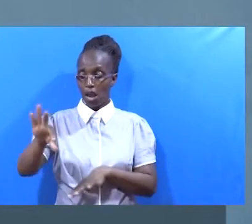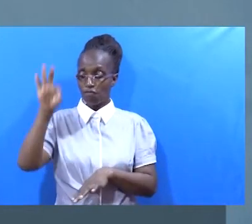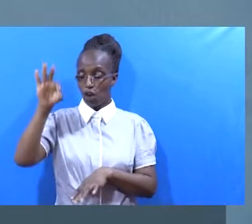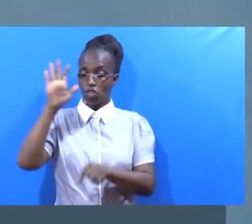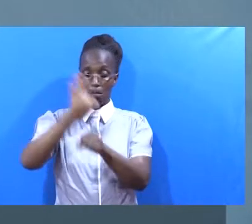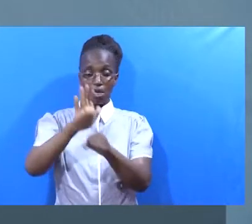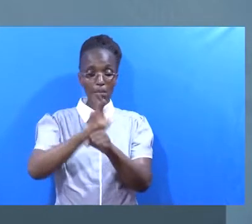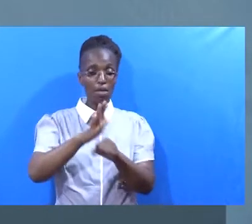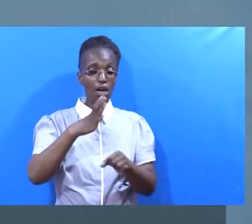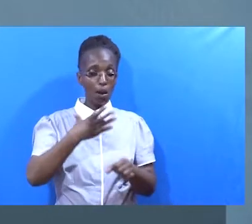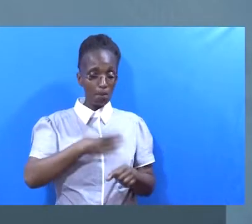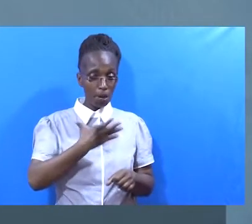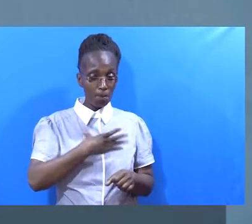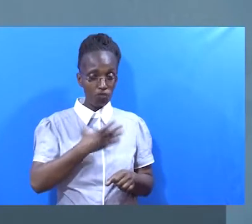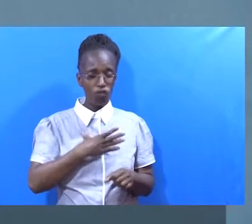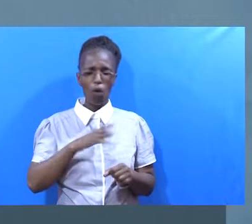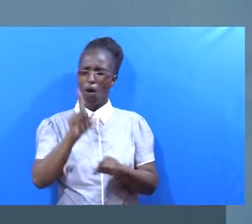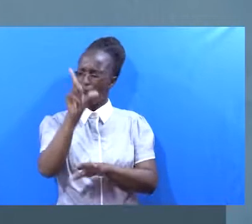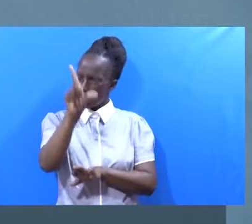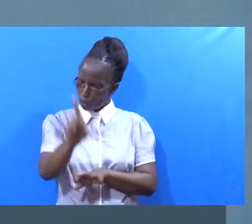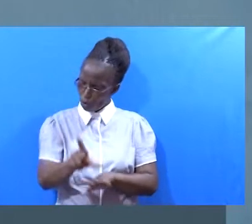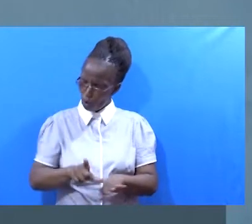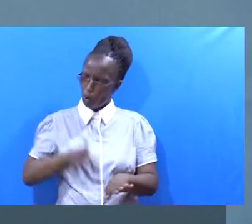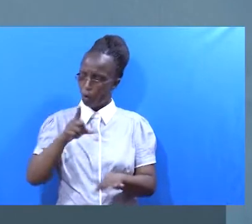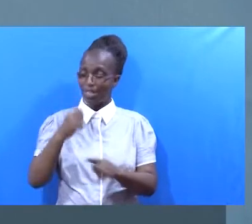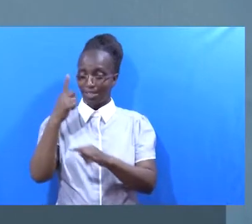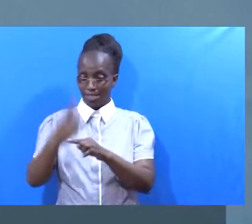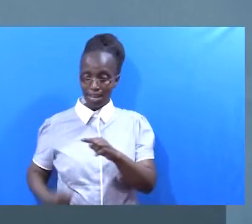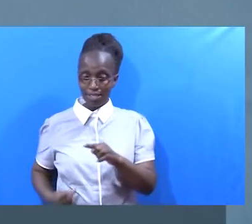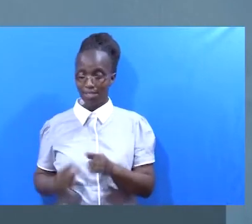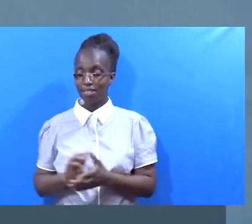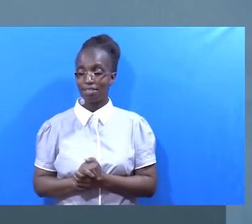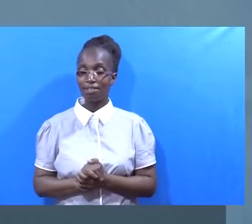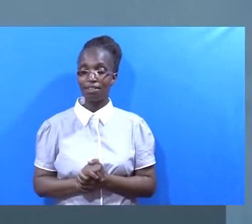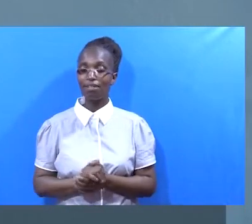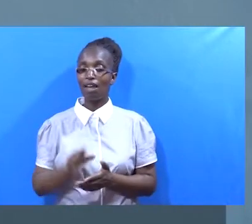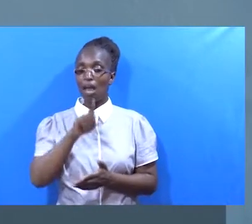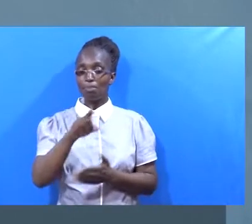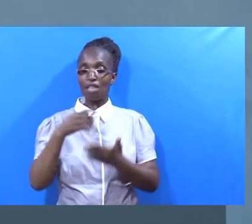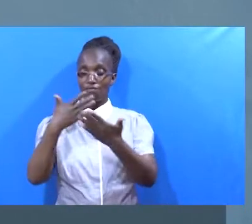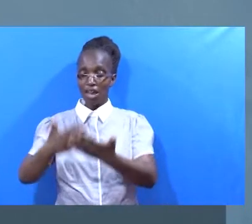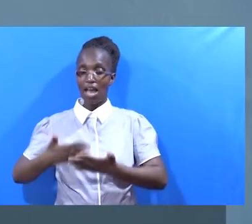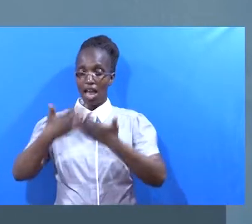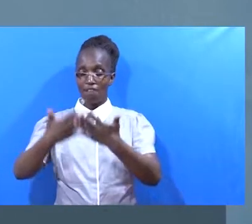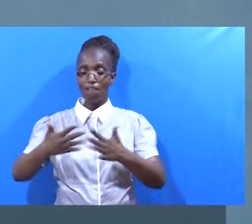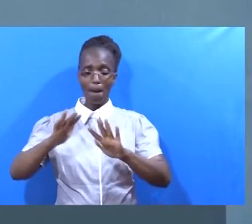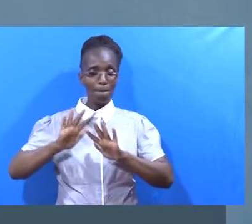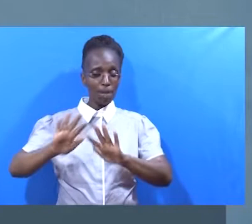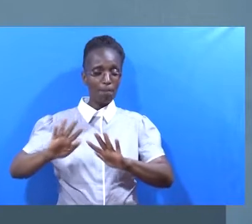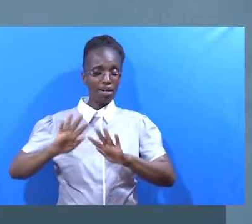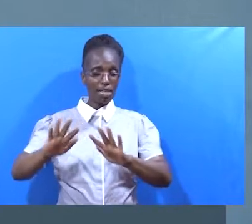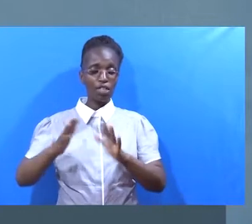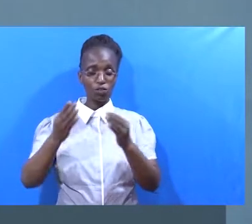Alipopata wengi Kwa miaka mingi Walikuwa na shida fulani Kwa kweli Alieza kuwa pa